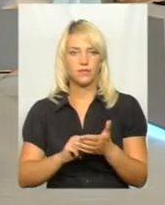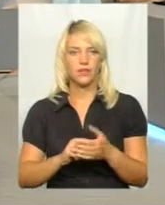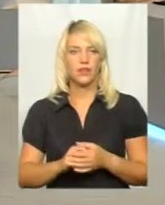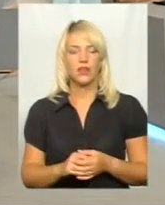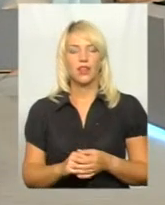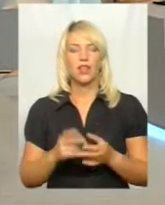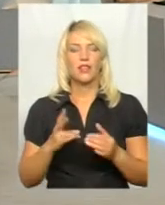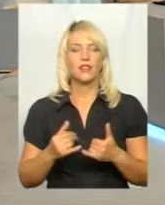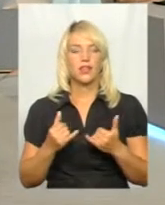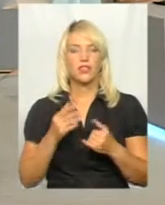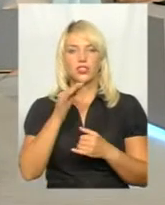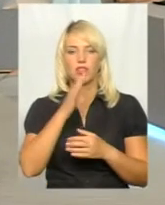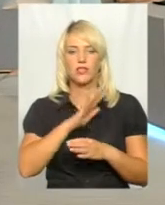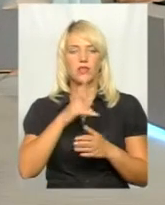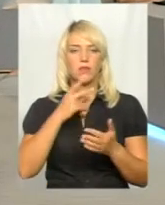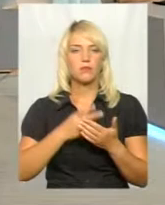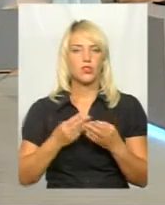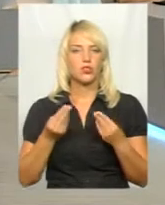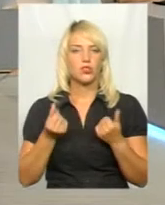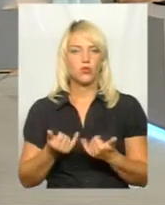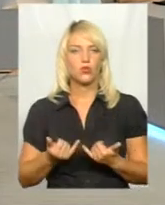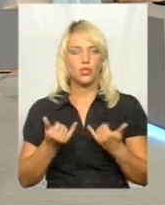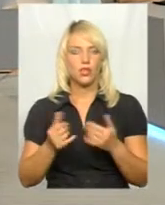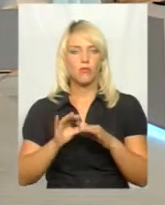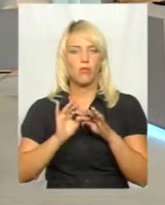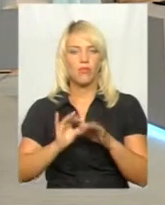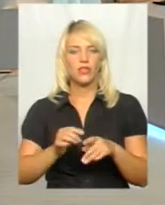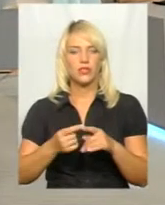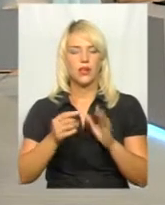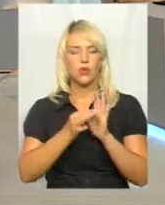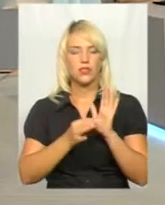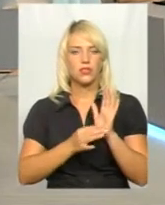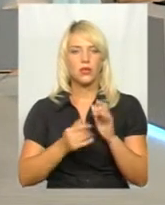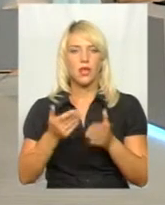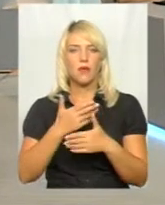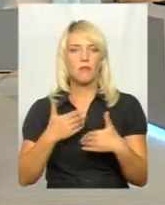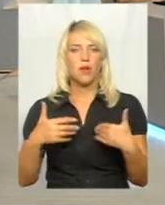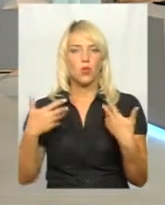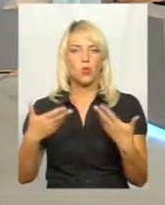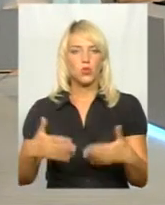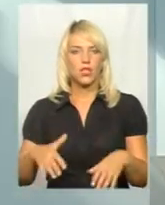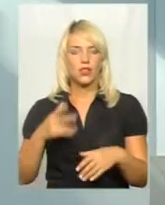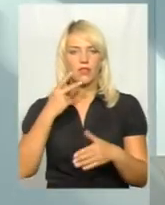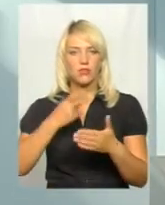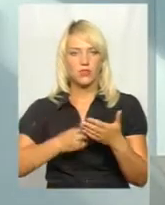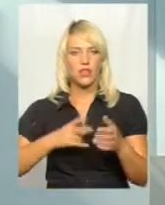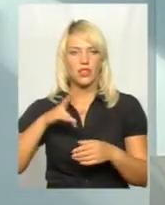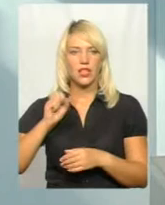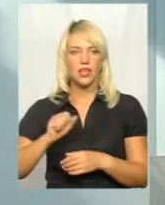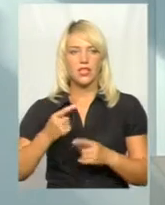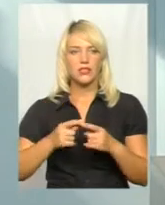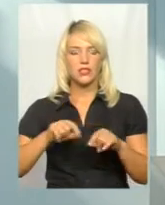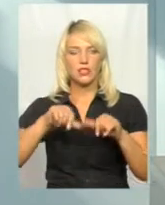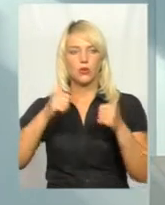На даний час не передбачені кошти на проведення оцінок таких. Ми вже дивимося на ці